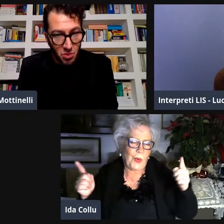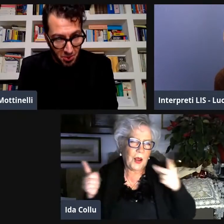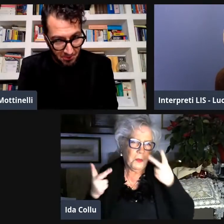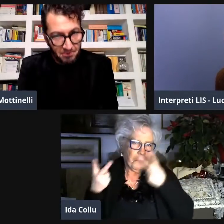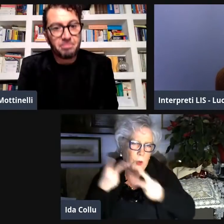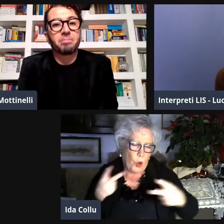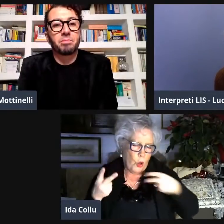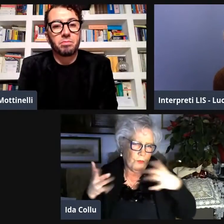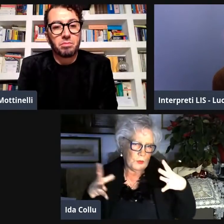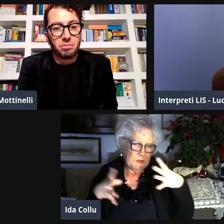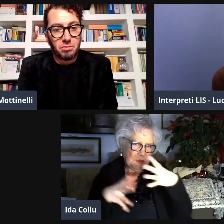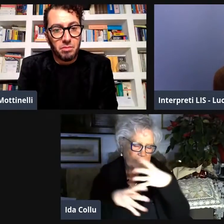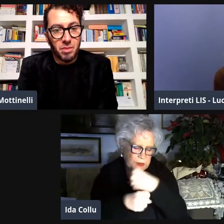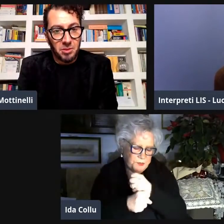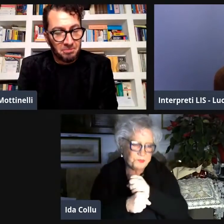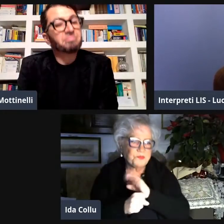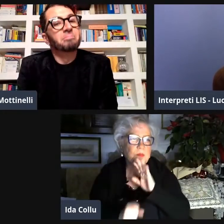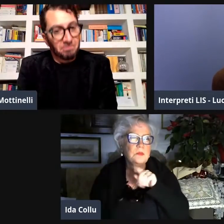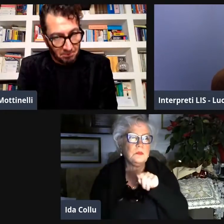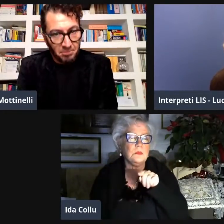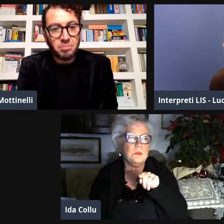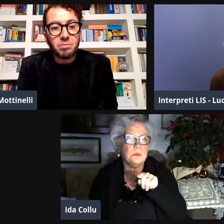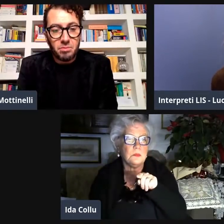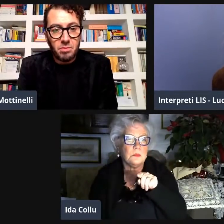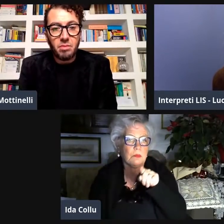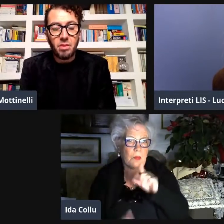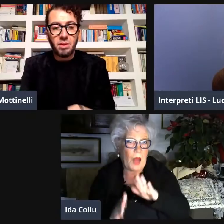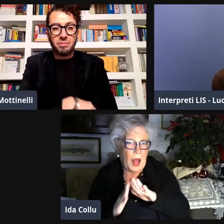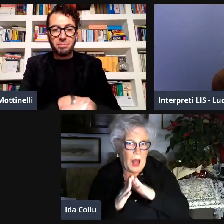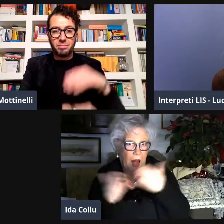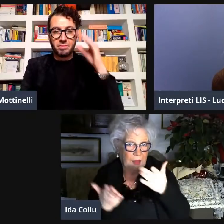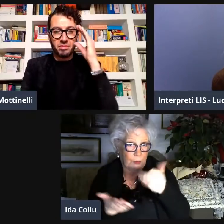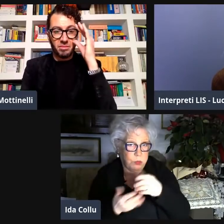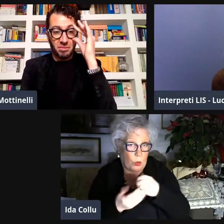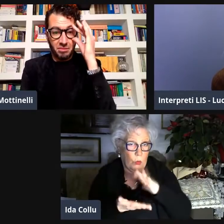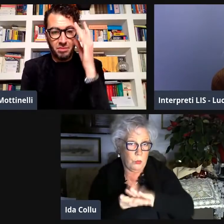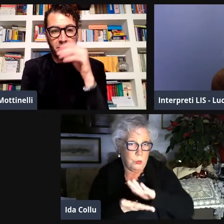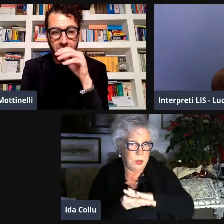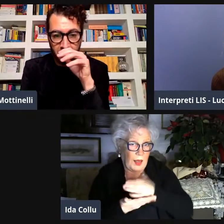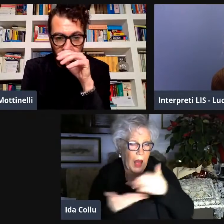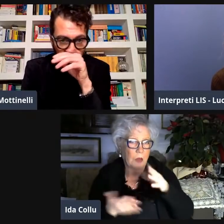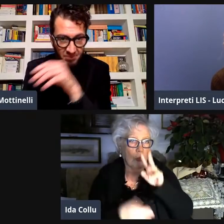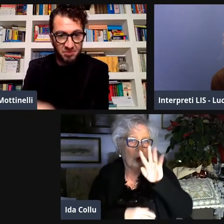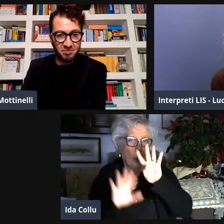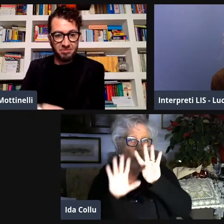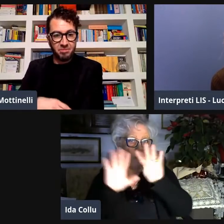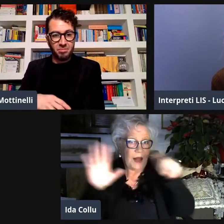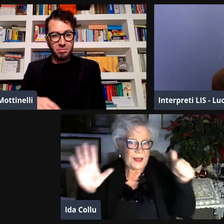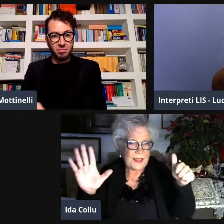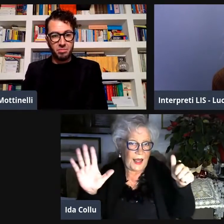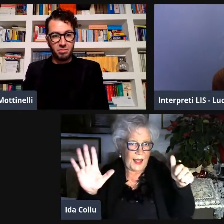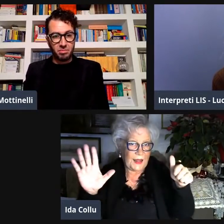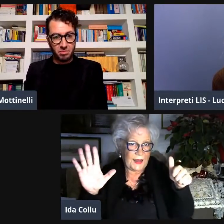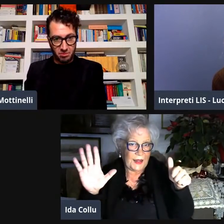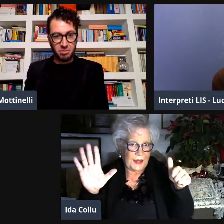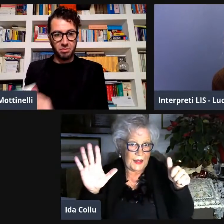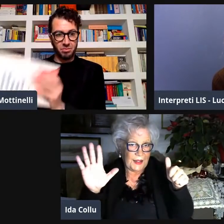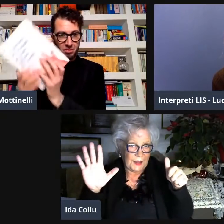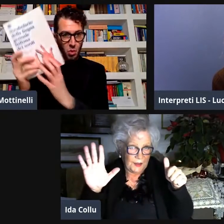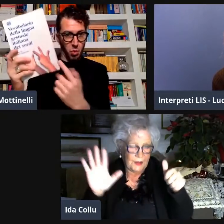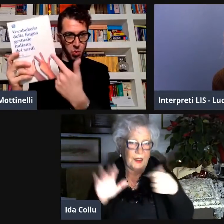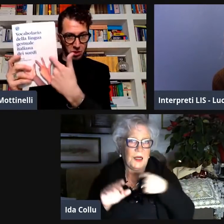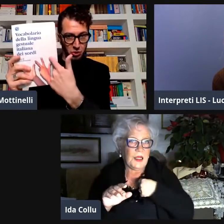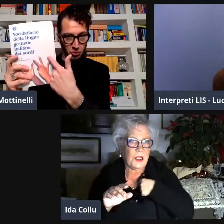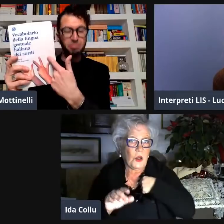una storia in realtà un po' lunga io proverò a sintetizzarla il libro che è stato pubblicato